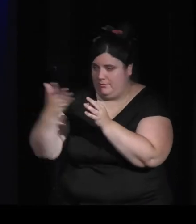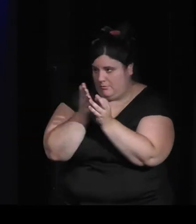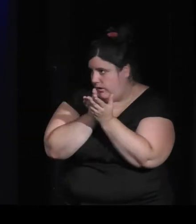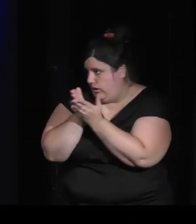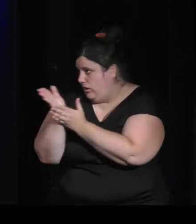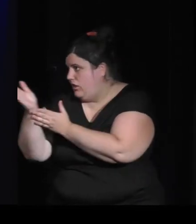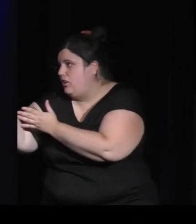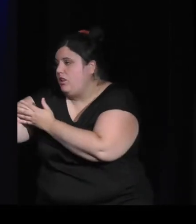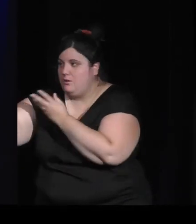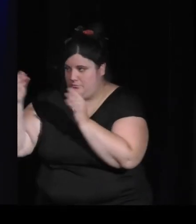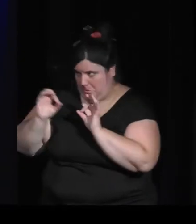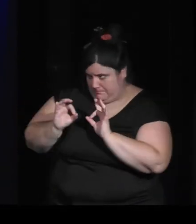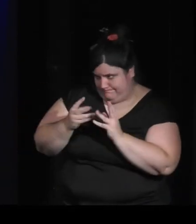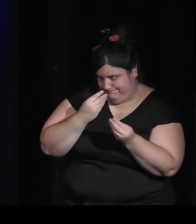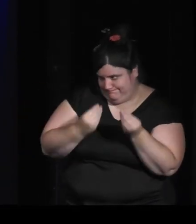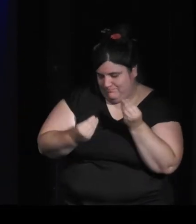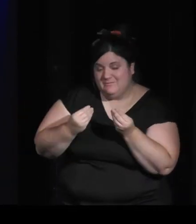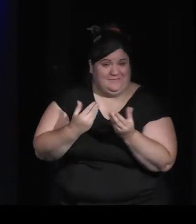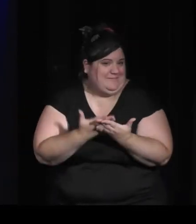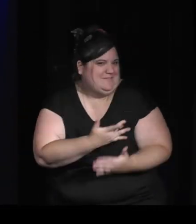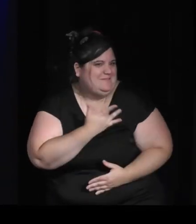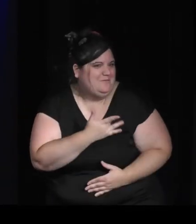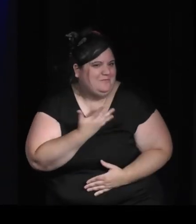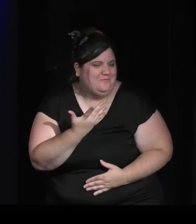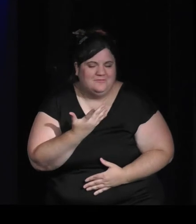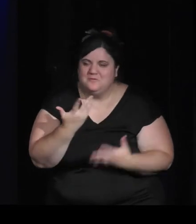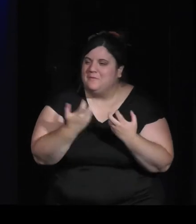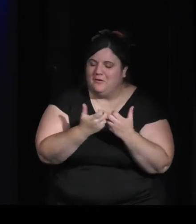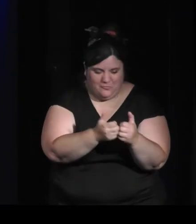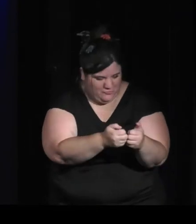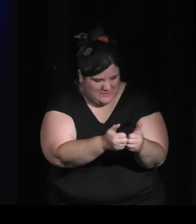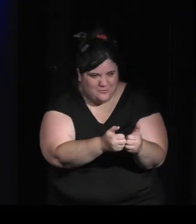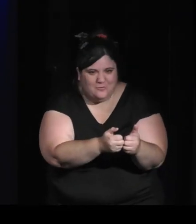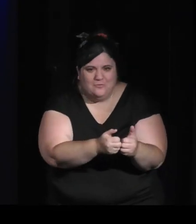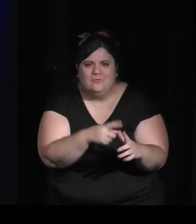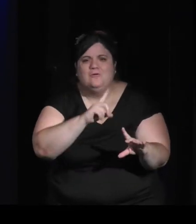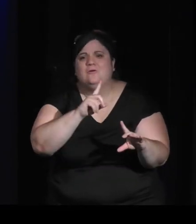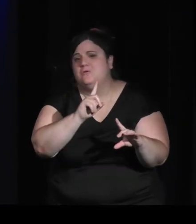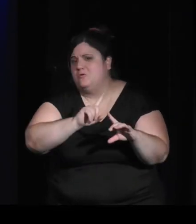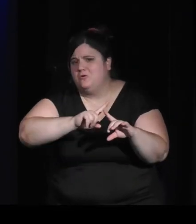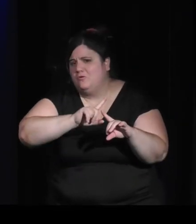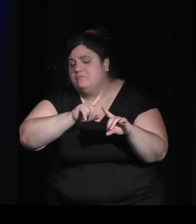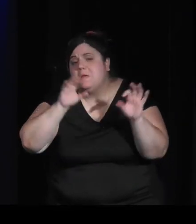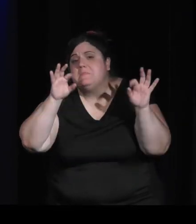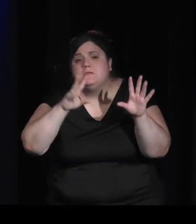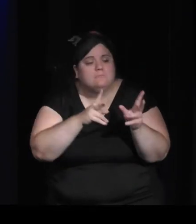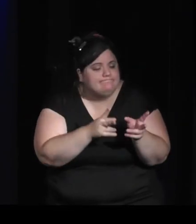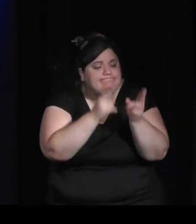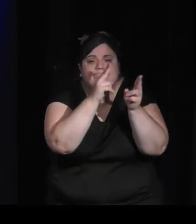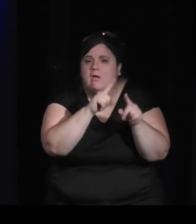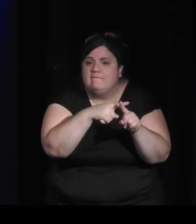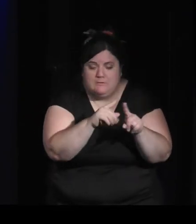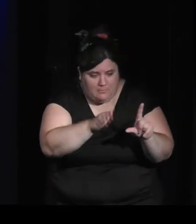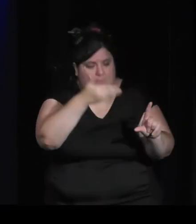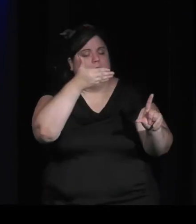on m'écrit la cinématique, je lis la cinématique et je réfléchis, je me dis, mais non, est-ce qu'on ne pas raconter autrement par une cinématique ? Et c'est là que l'enjeu,